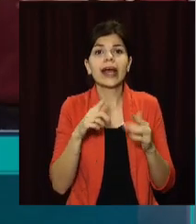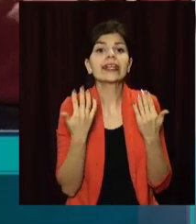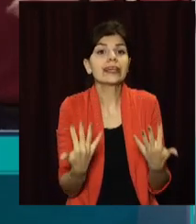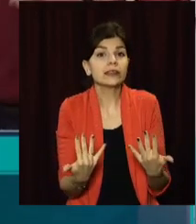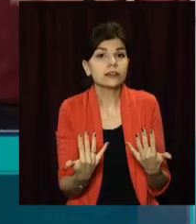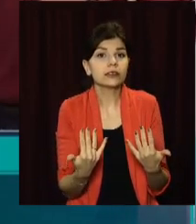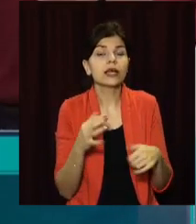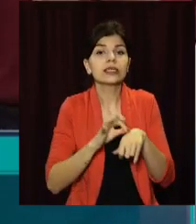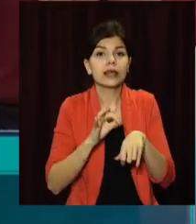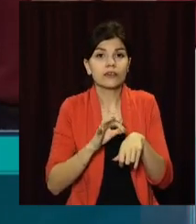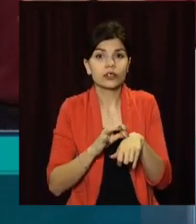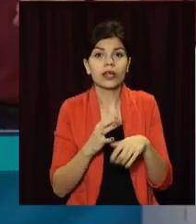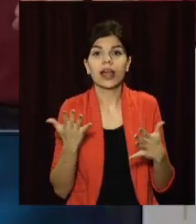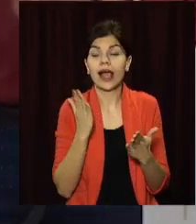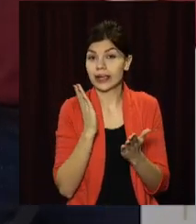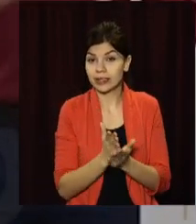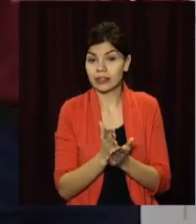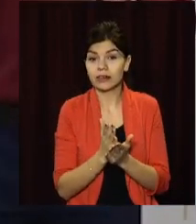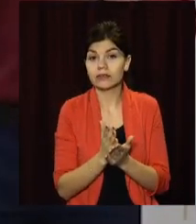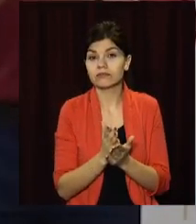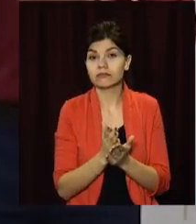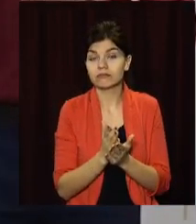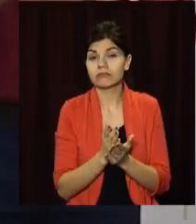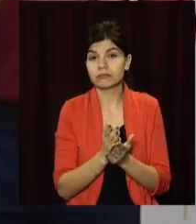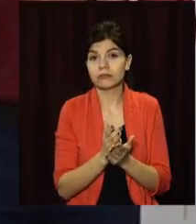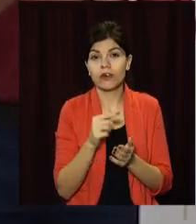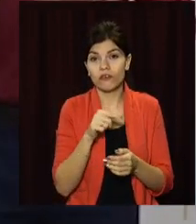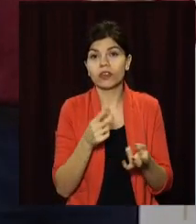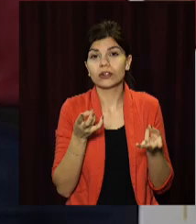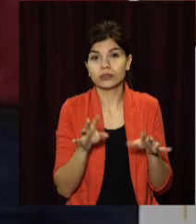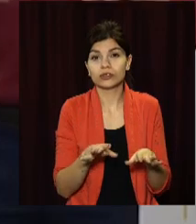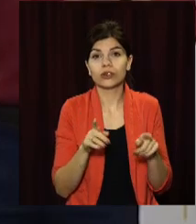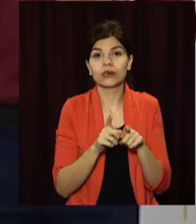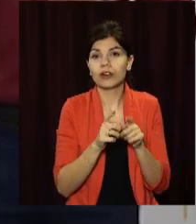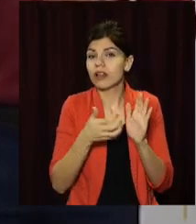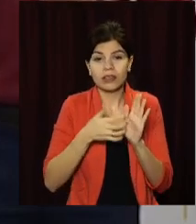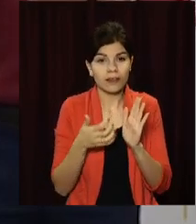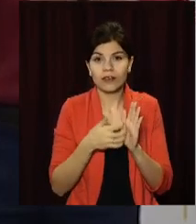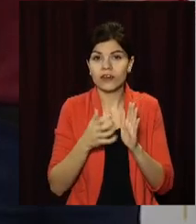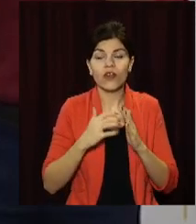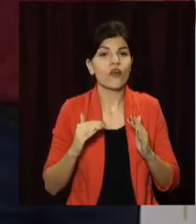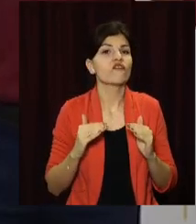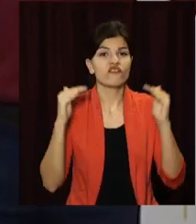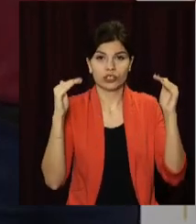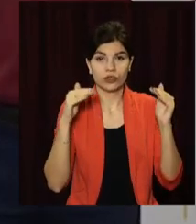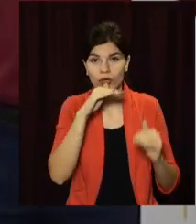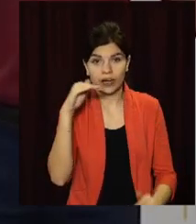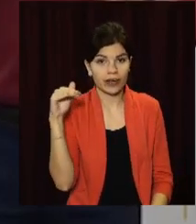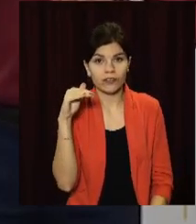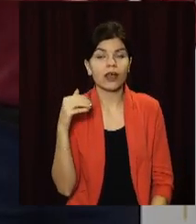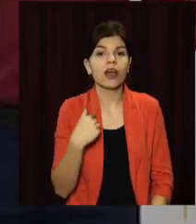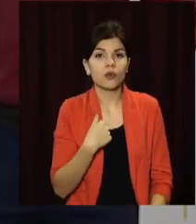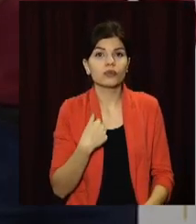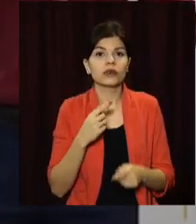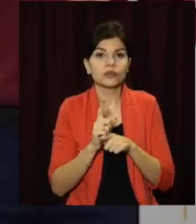захворівших, яка є, вона залишається ще на достатньо високому рівні. Змушує